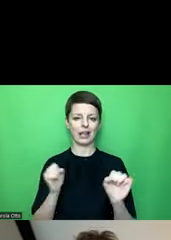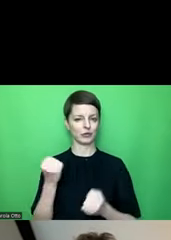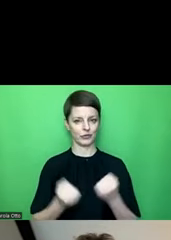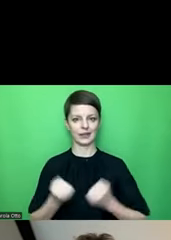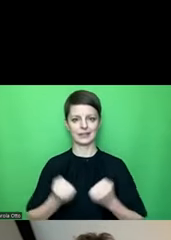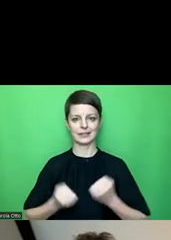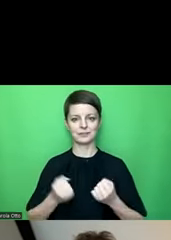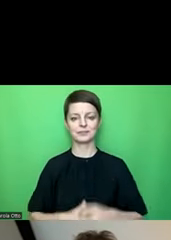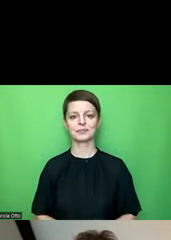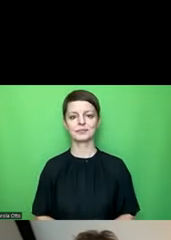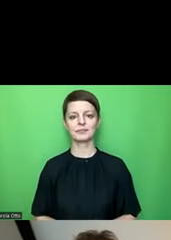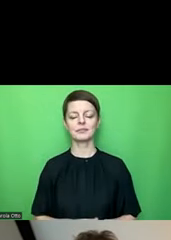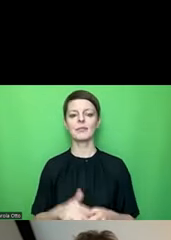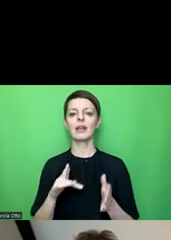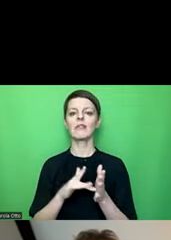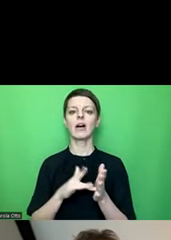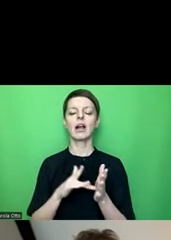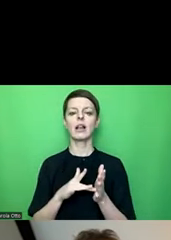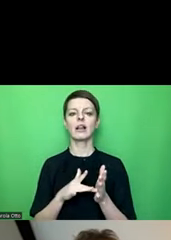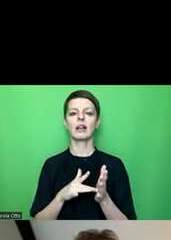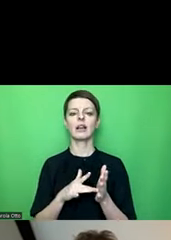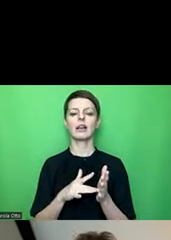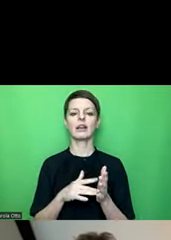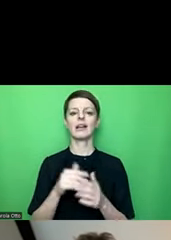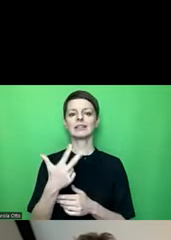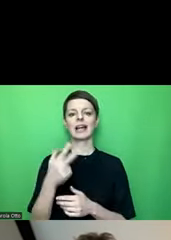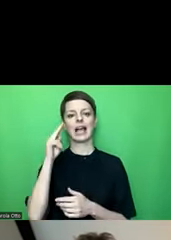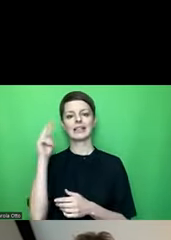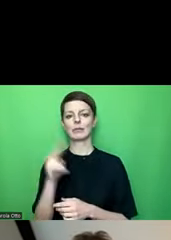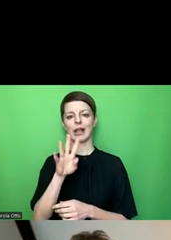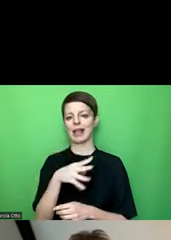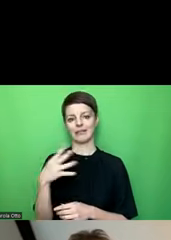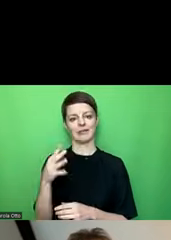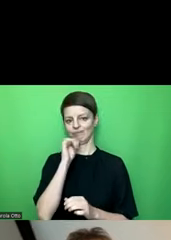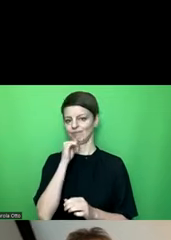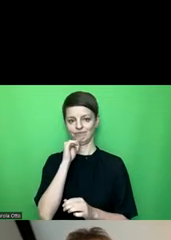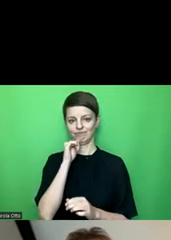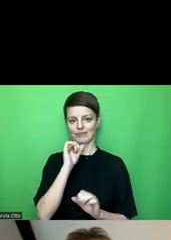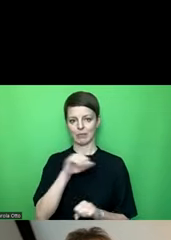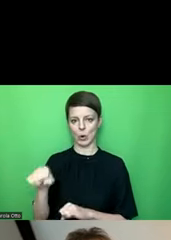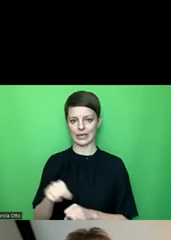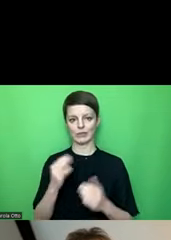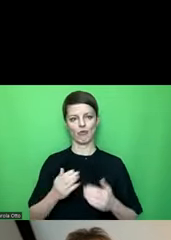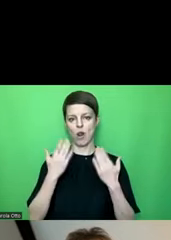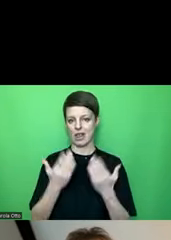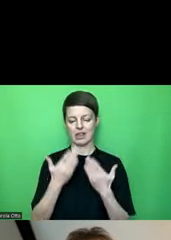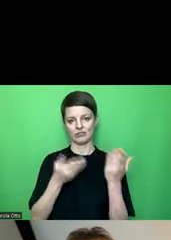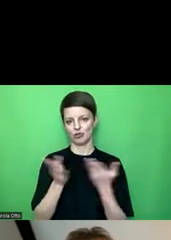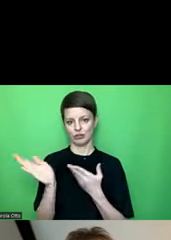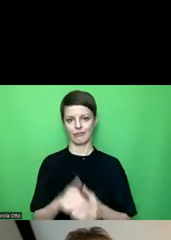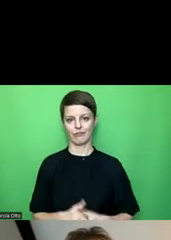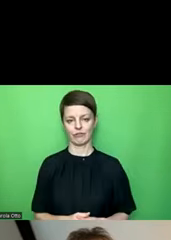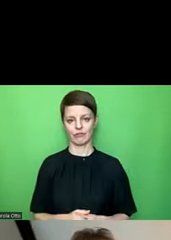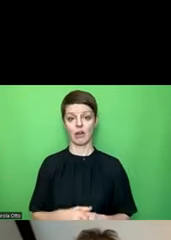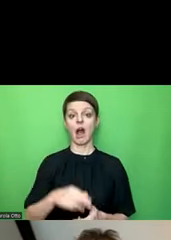wird, weil ich kann keine drei Dimensionen in Excel gut vorlesen lassen. Es geht